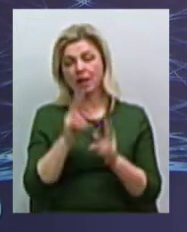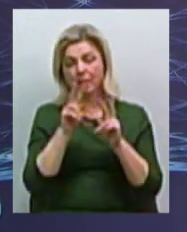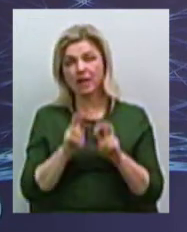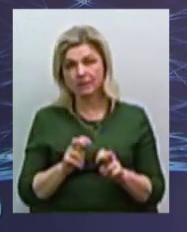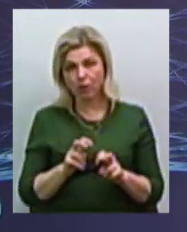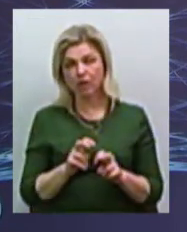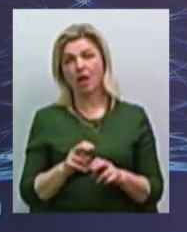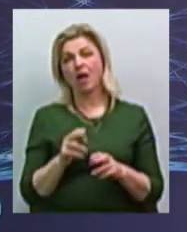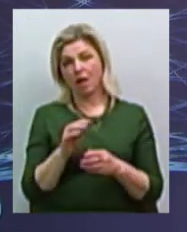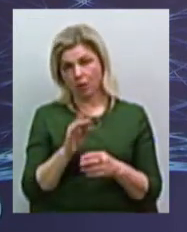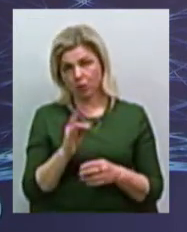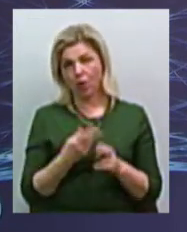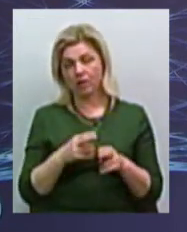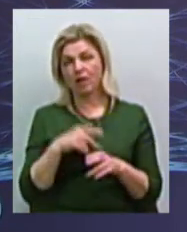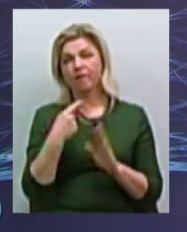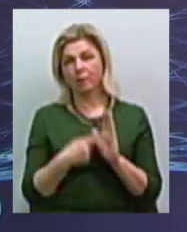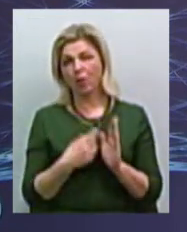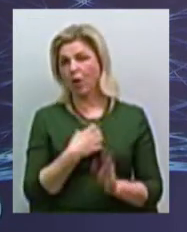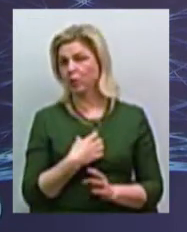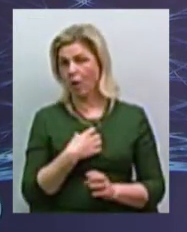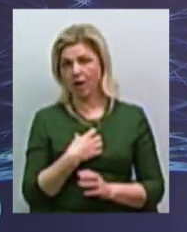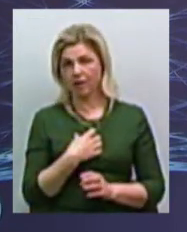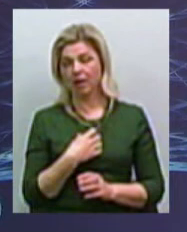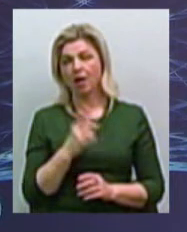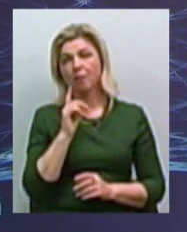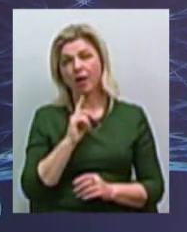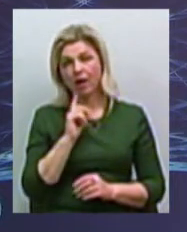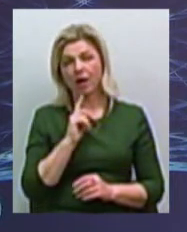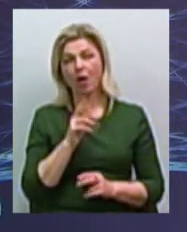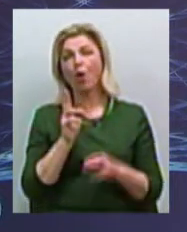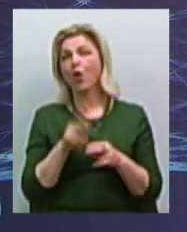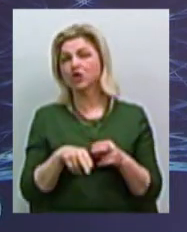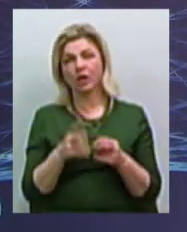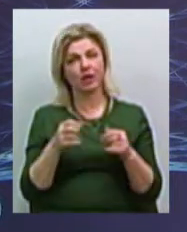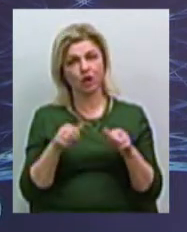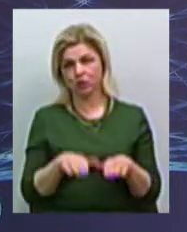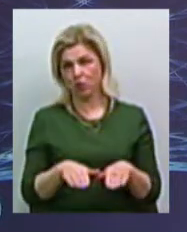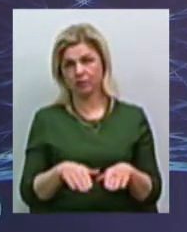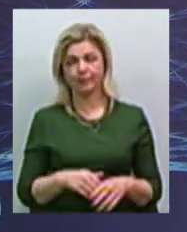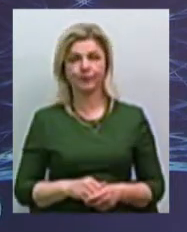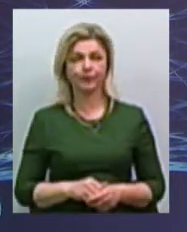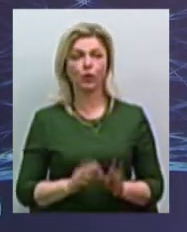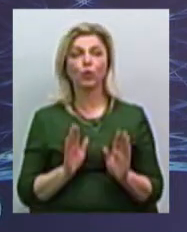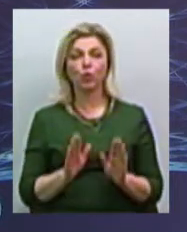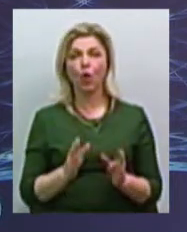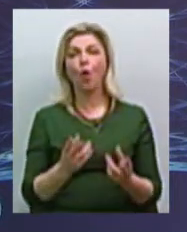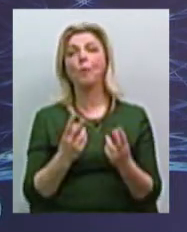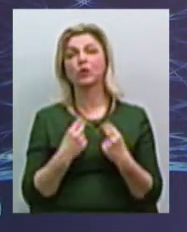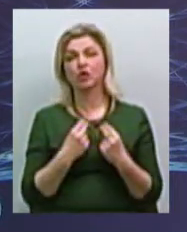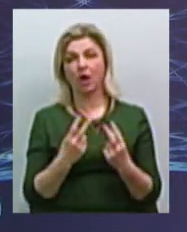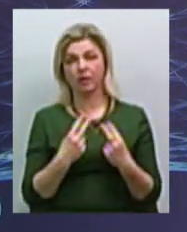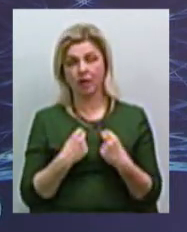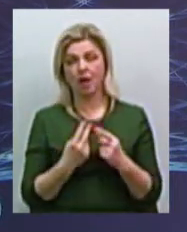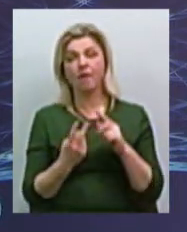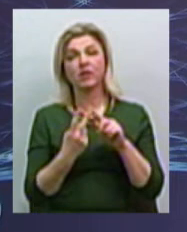цей вопрос остається актуальним і поки окончателні не рішен. Тільки обіщання. Другий